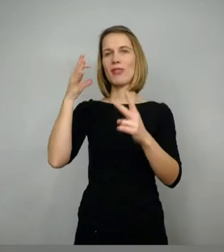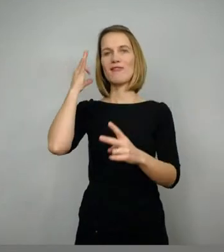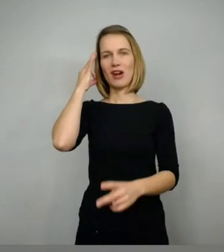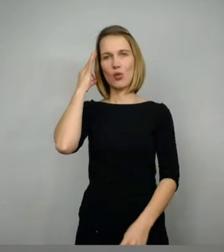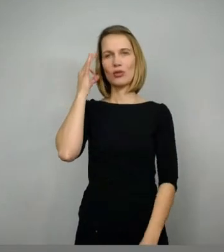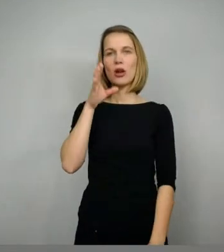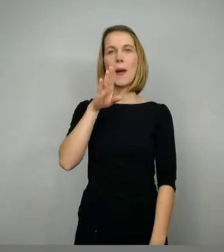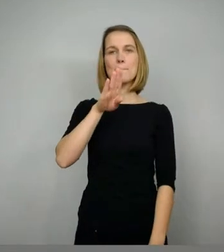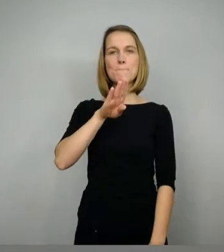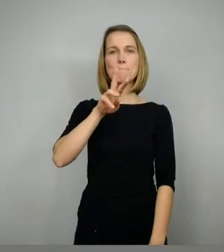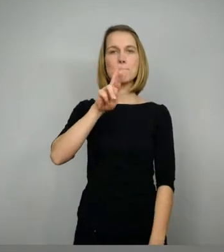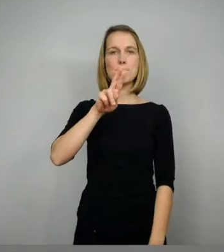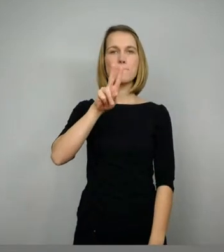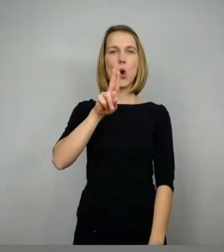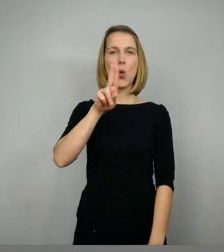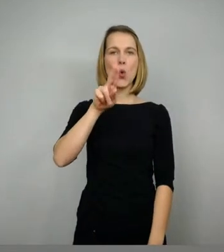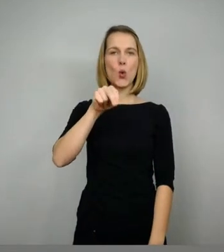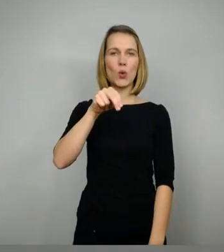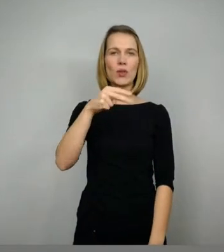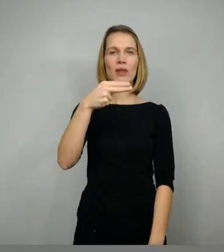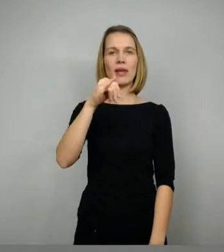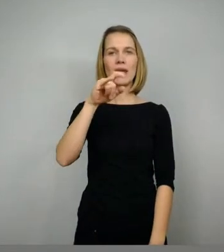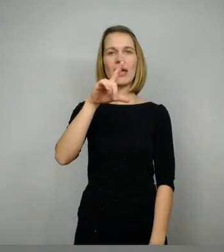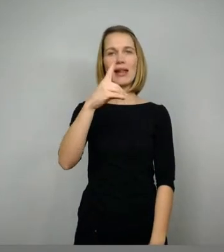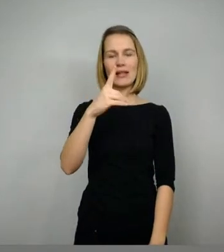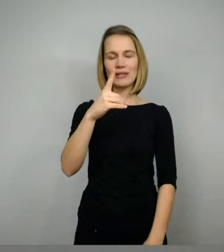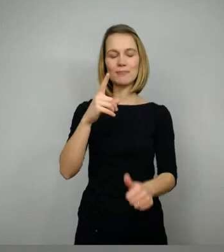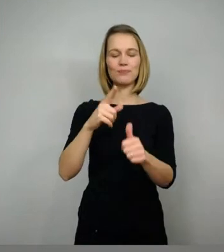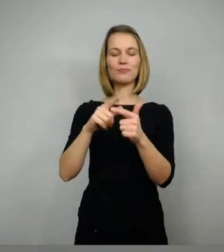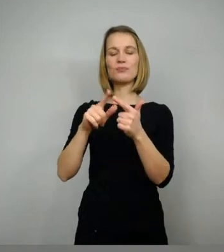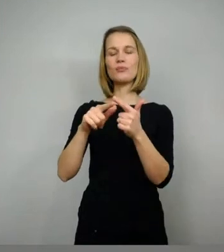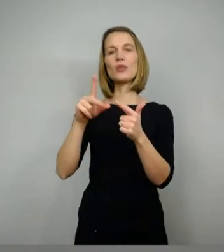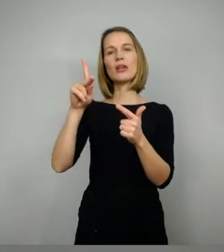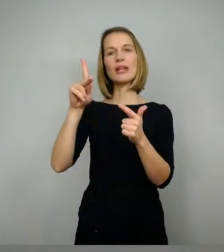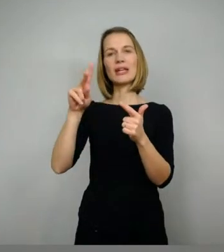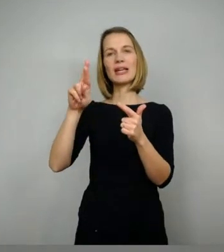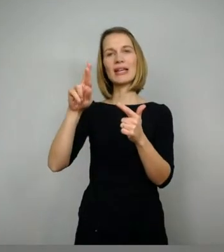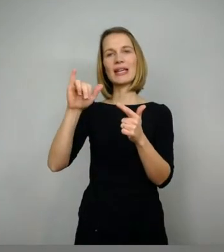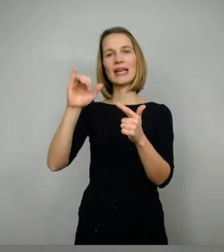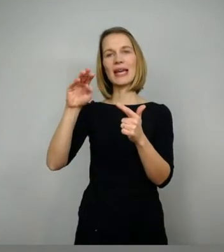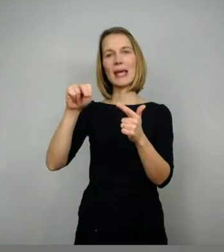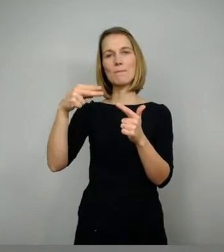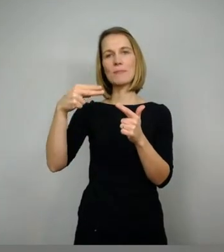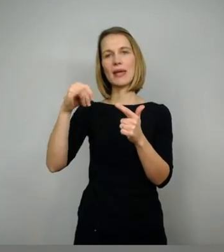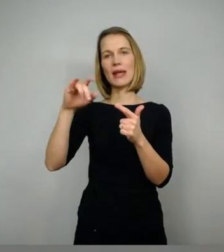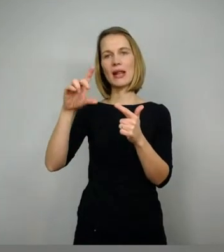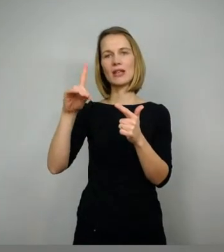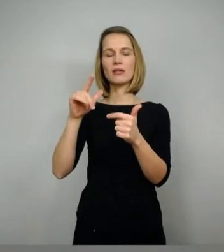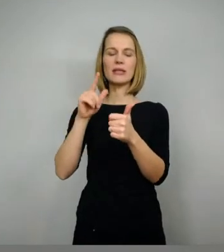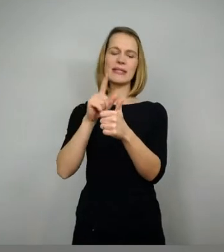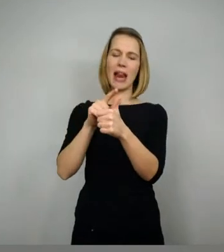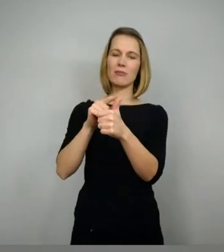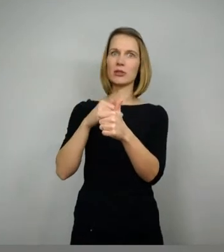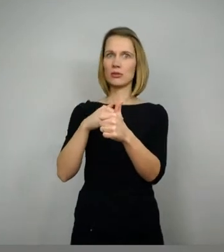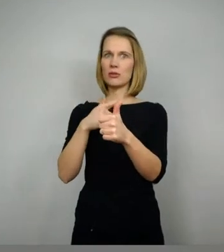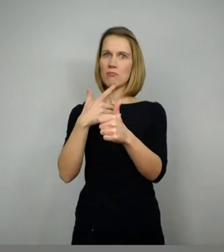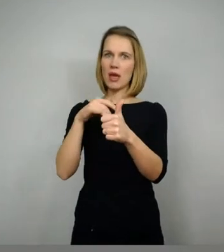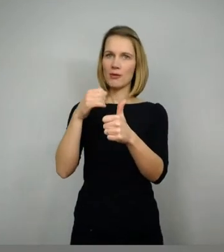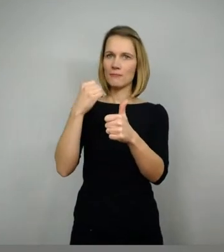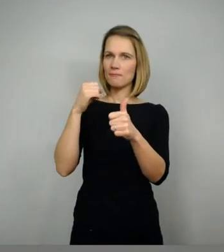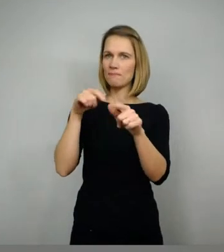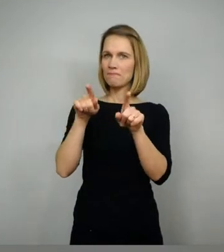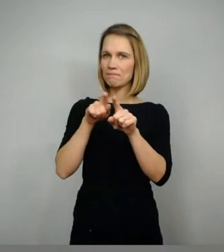Die, also Brünnhild auf jeden Fall hat schon mal so ein bisschen heldische Züge. Vielleicht auch mal könnte man sagen männliche Züge, wenn man so möchte.